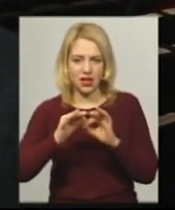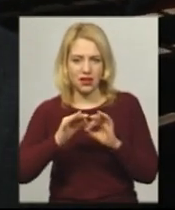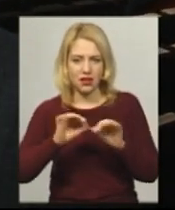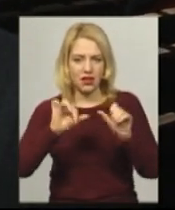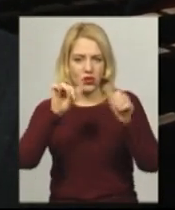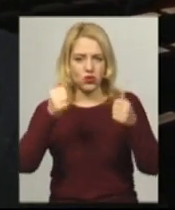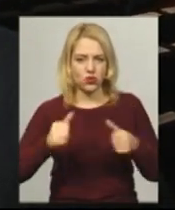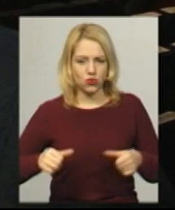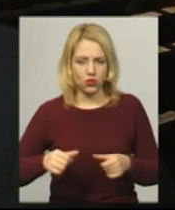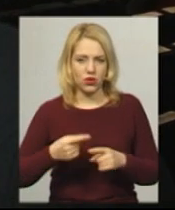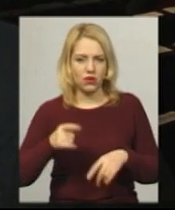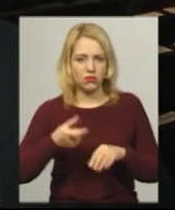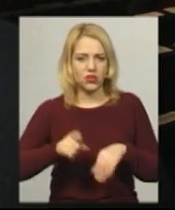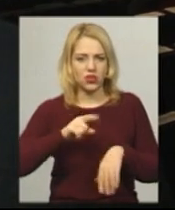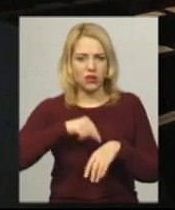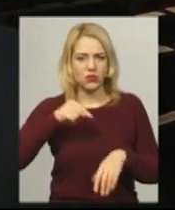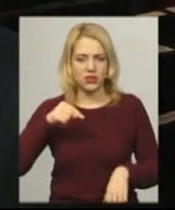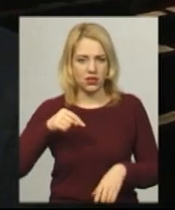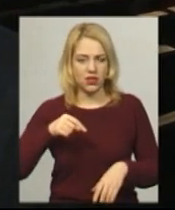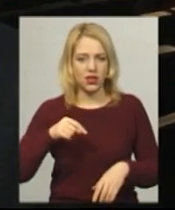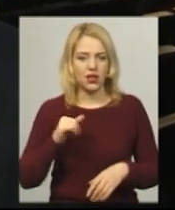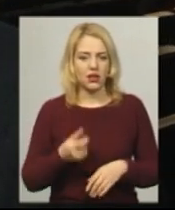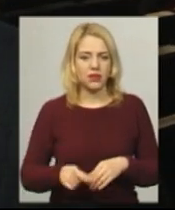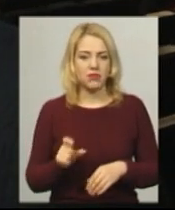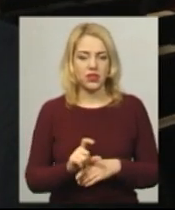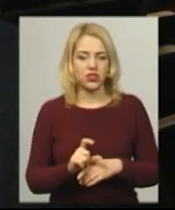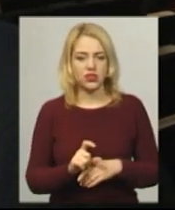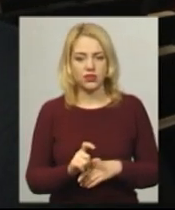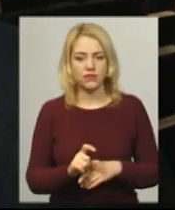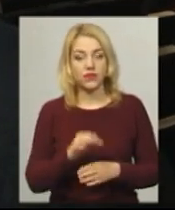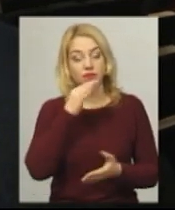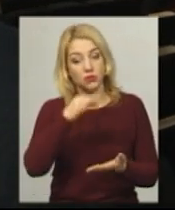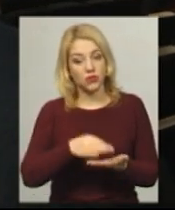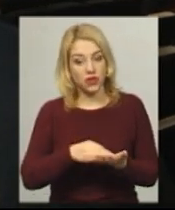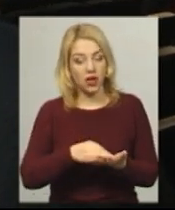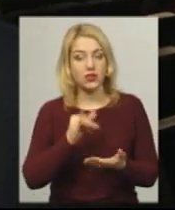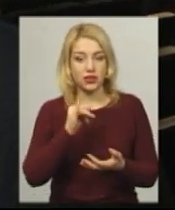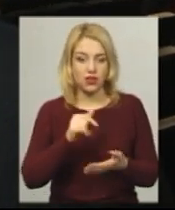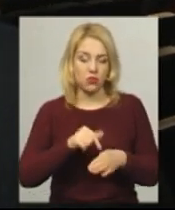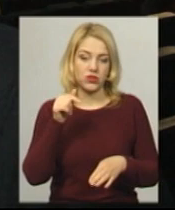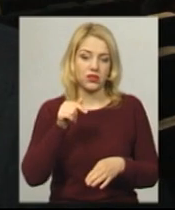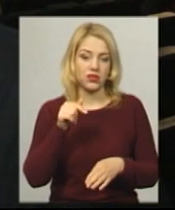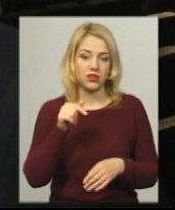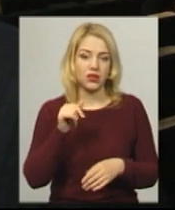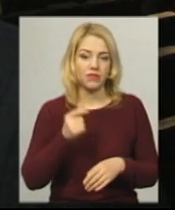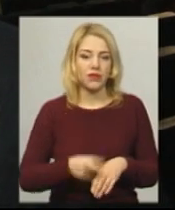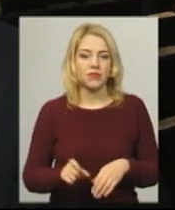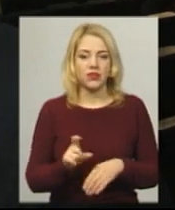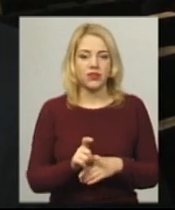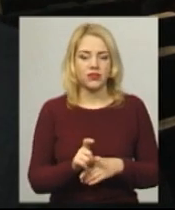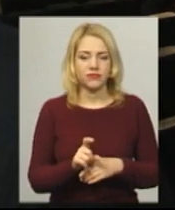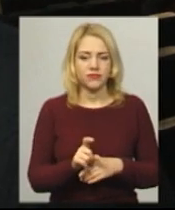Вони більш емоційні і відповідальні, і емоційні, і більш